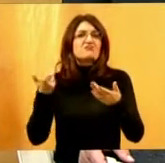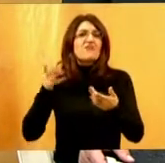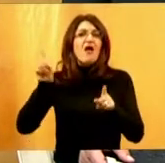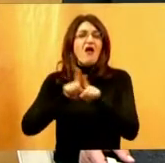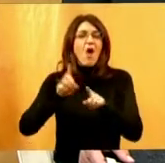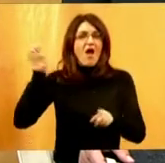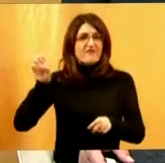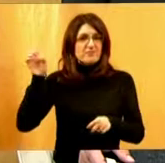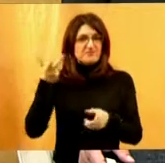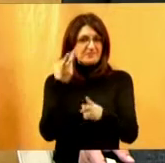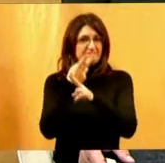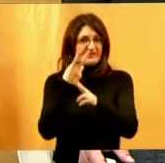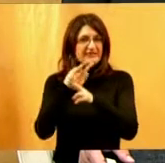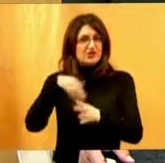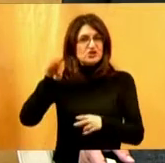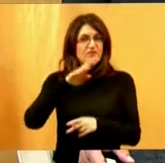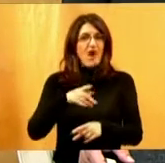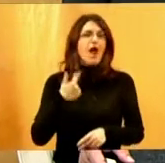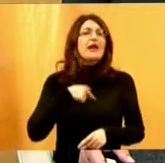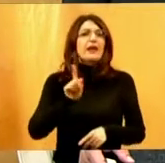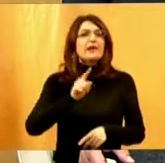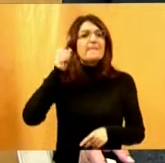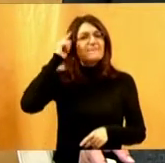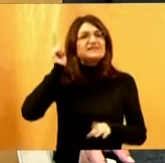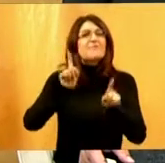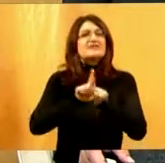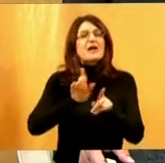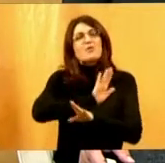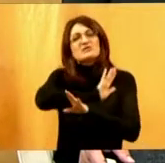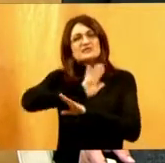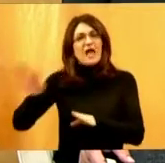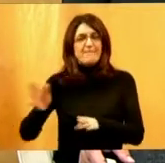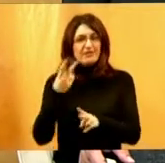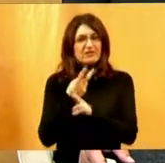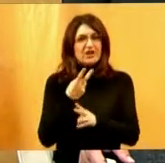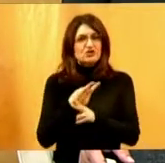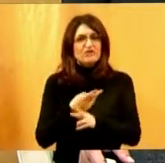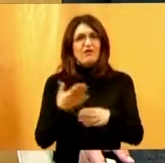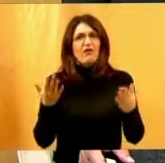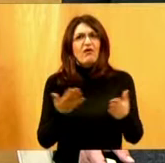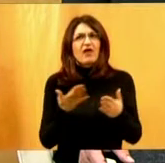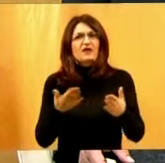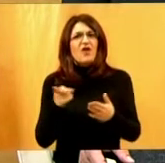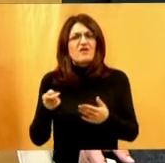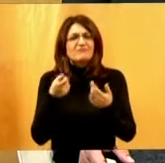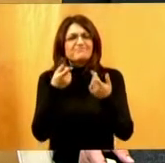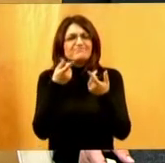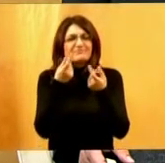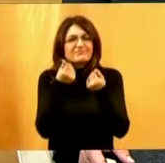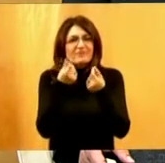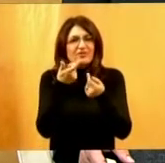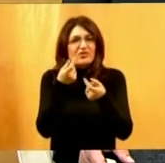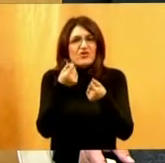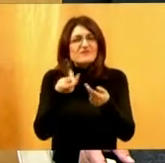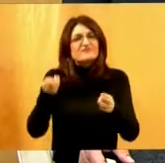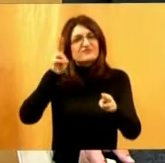zemalja, pritom ne mislim samo na zapadnoj evropske zemlje, gdje su materialne izdvajanja